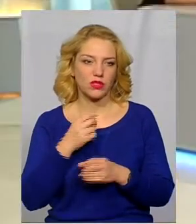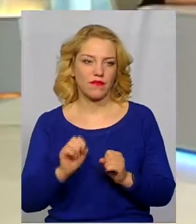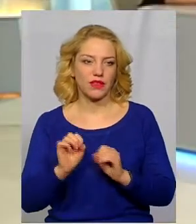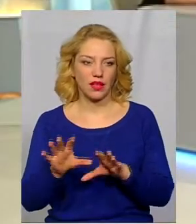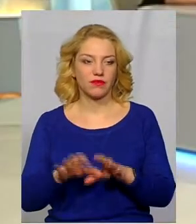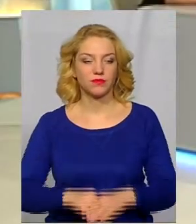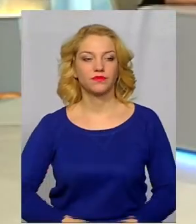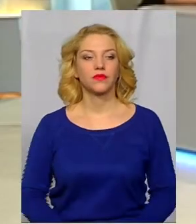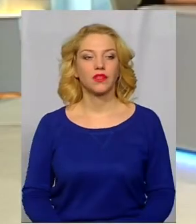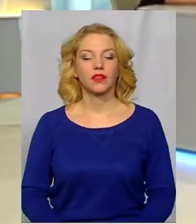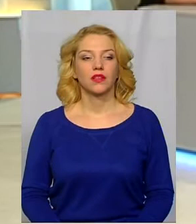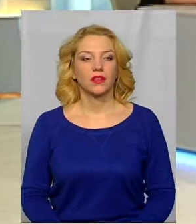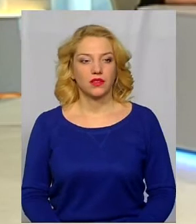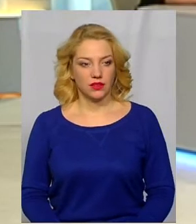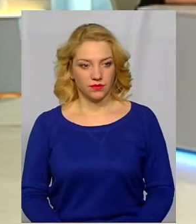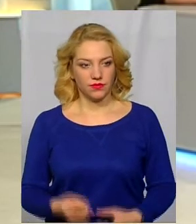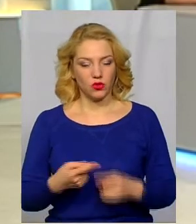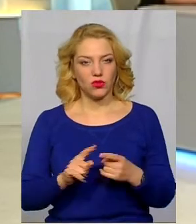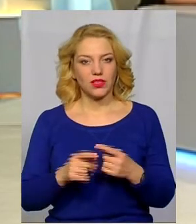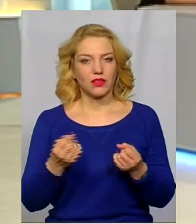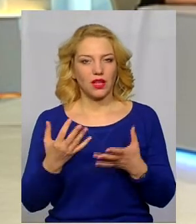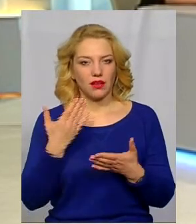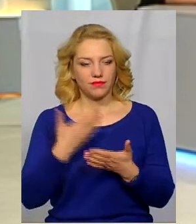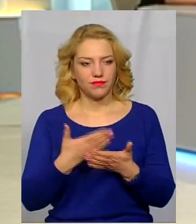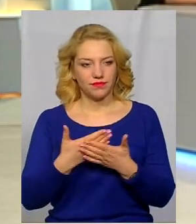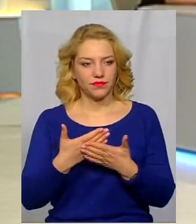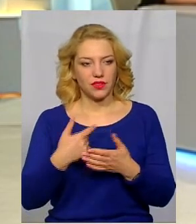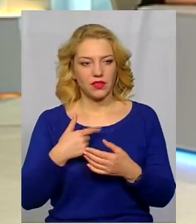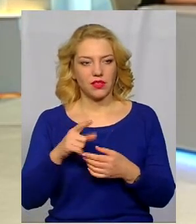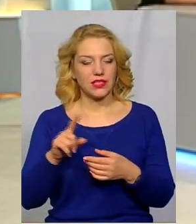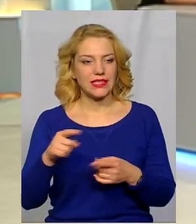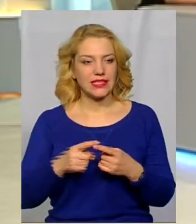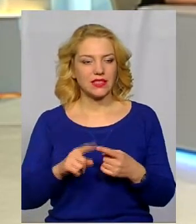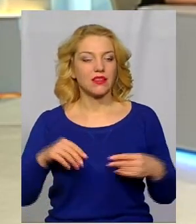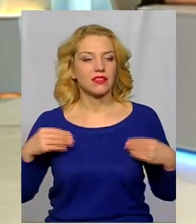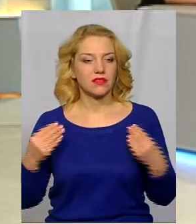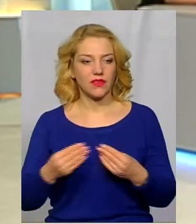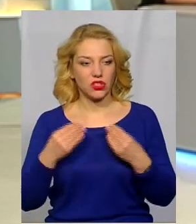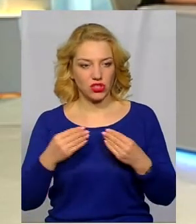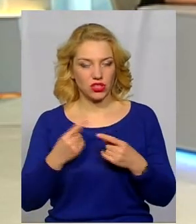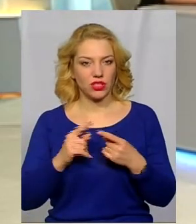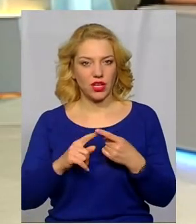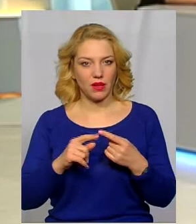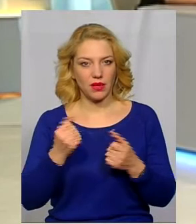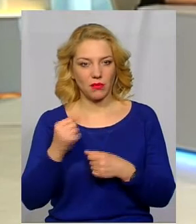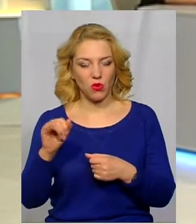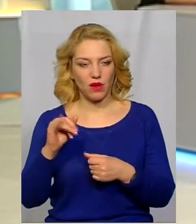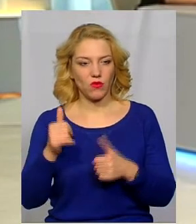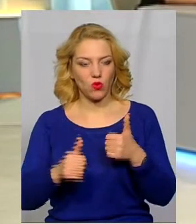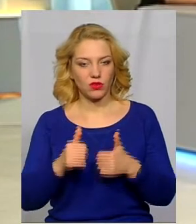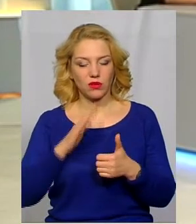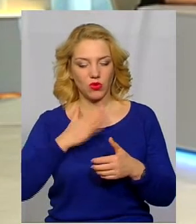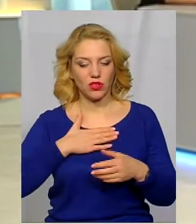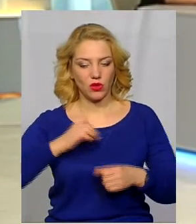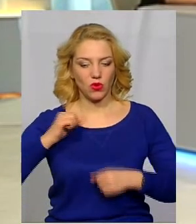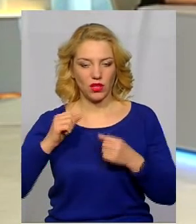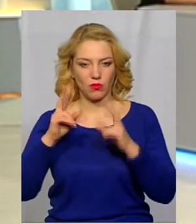Треба рахувати. Це чисто для наочності прикладу, бо це найсвіжіша перемога у конкурсі. Мої колеги